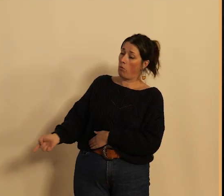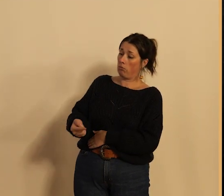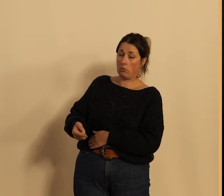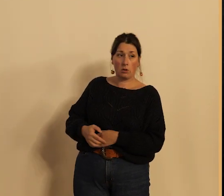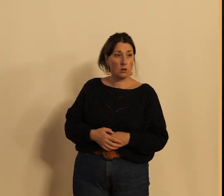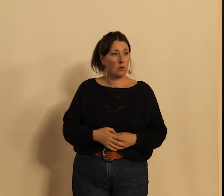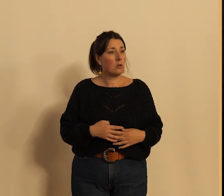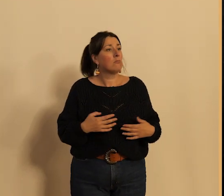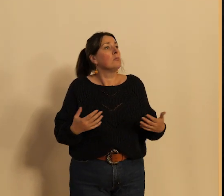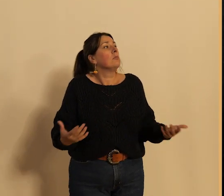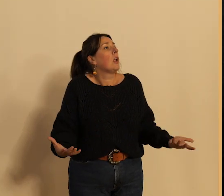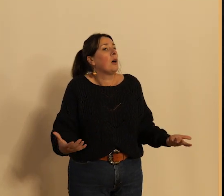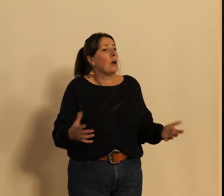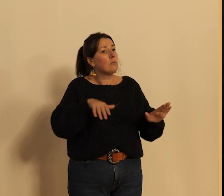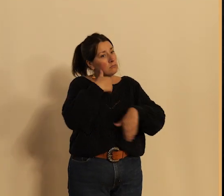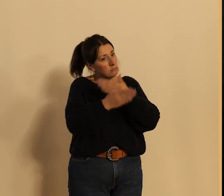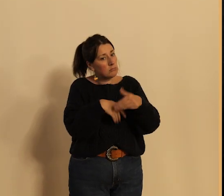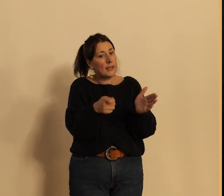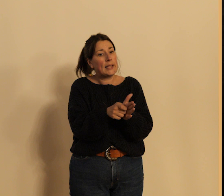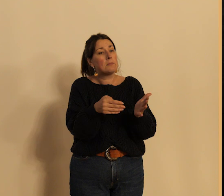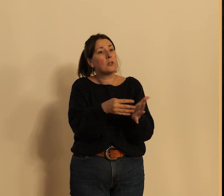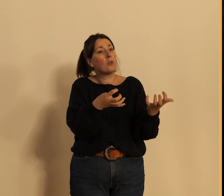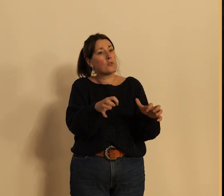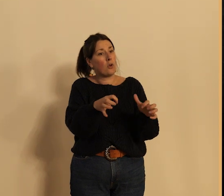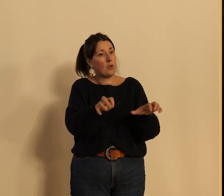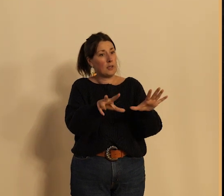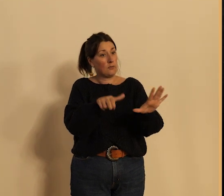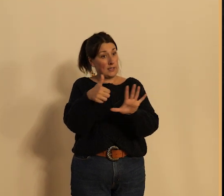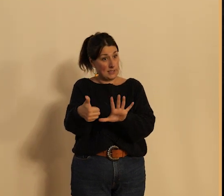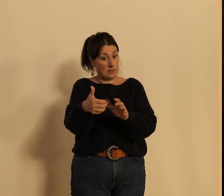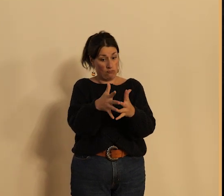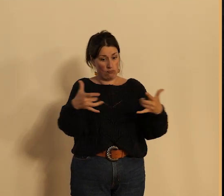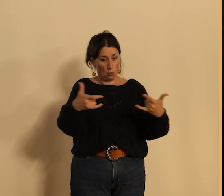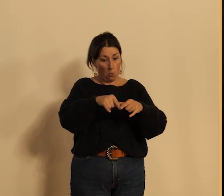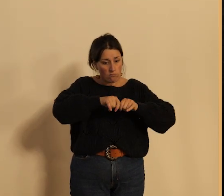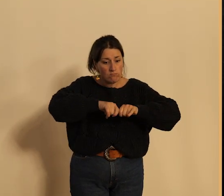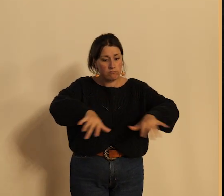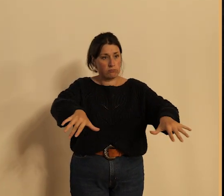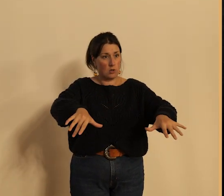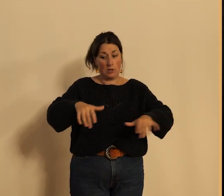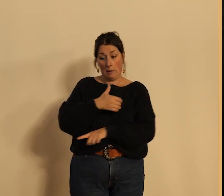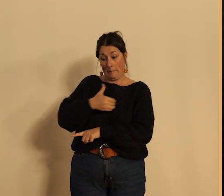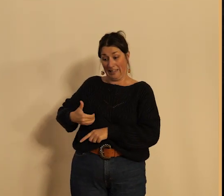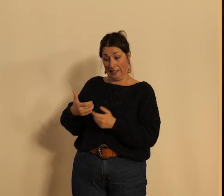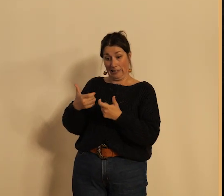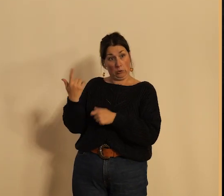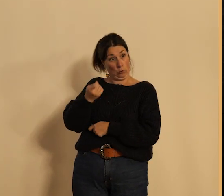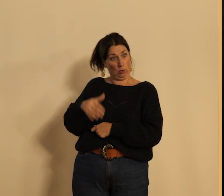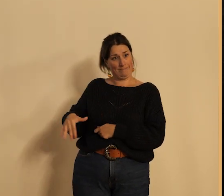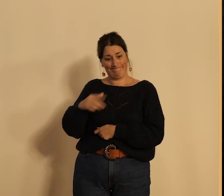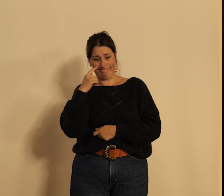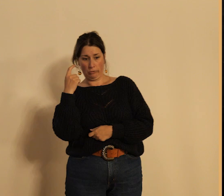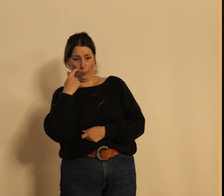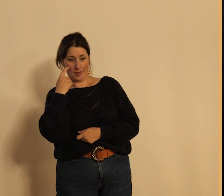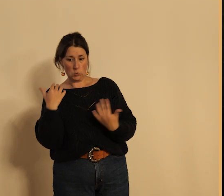plus tard dans la presse locale en 1986 la municipalité reconnaîtra qu'elle a un certain retard pris en matière d